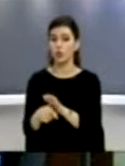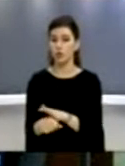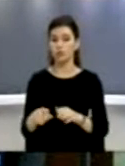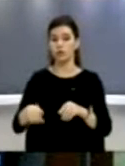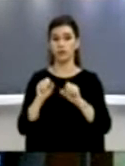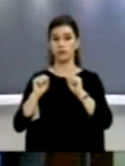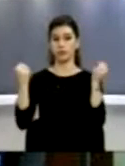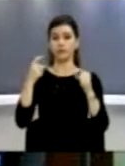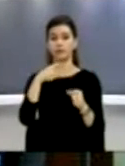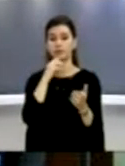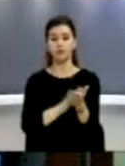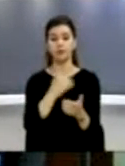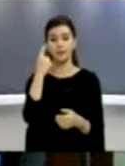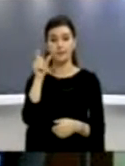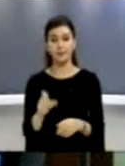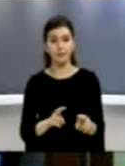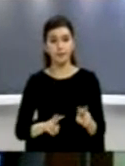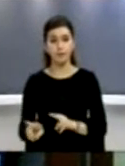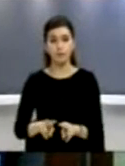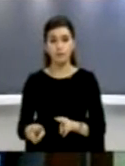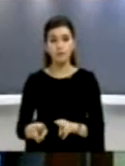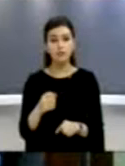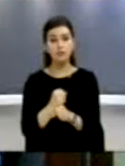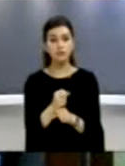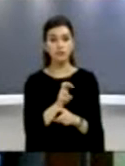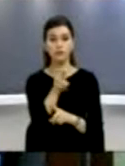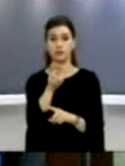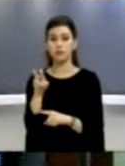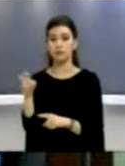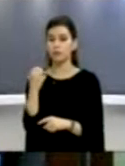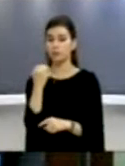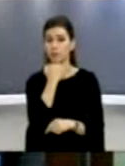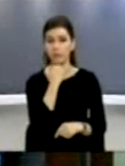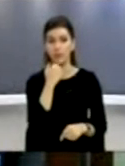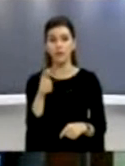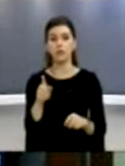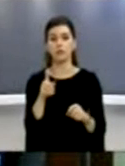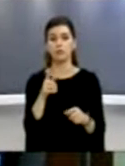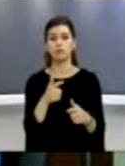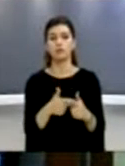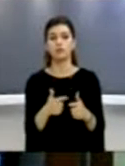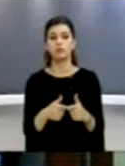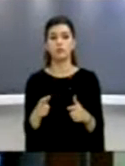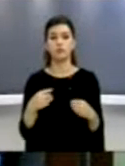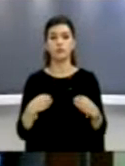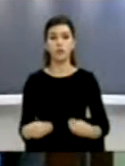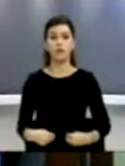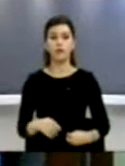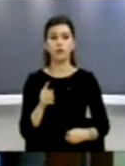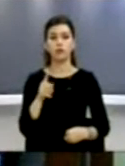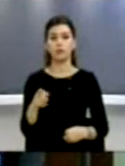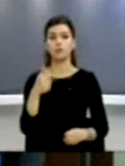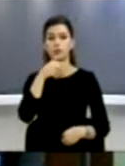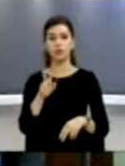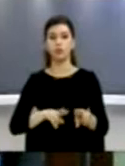që nëse një gjyçtarë është ligjerus në ndë një fakultet privat, atë raj nuk është aty pëse është profesionist, për pëse është